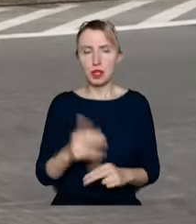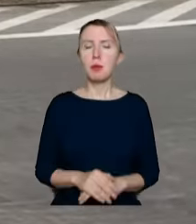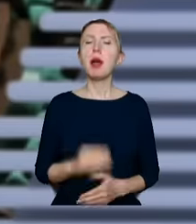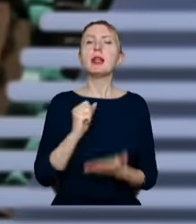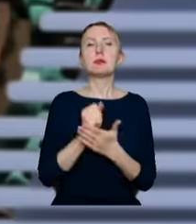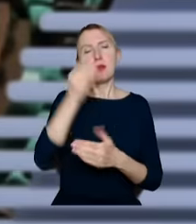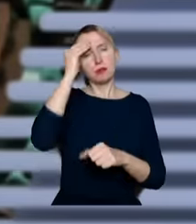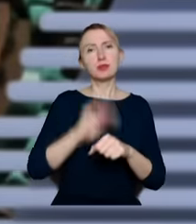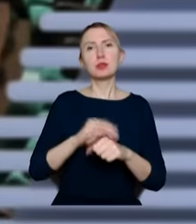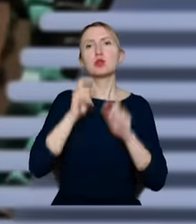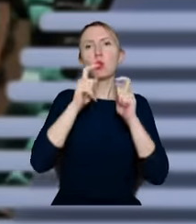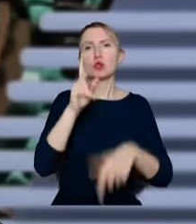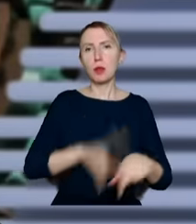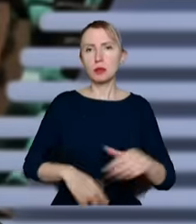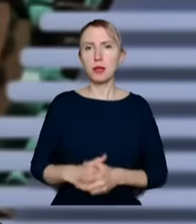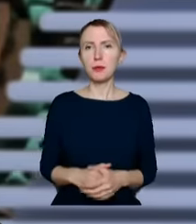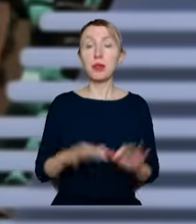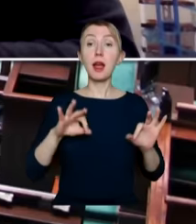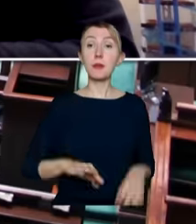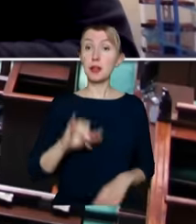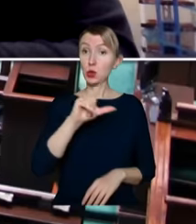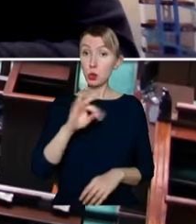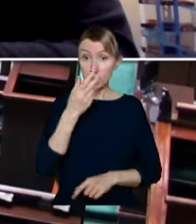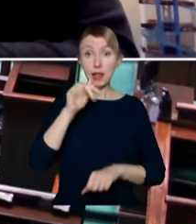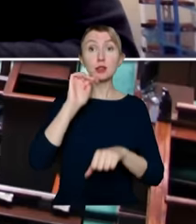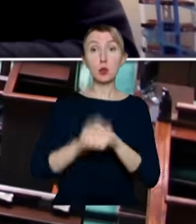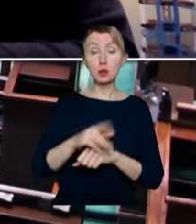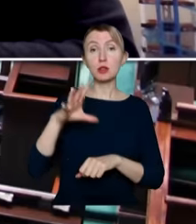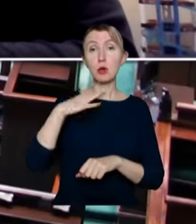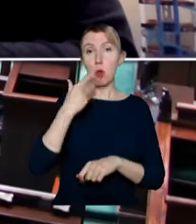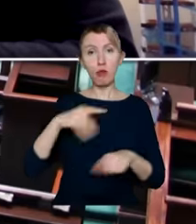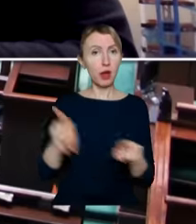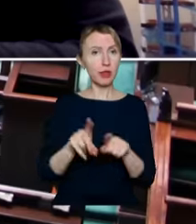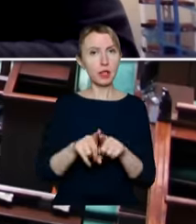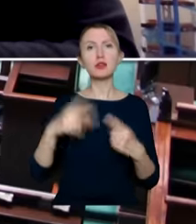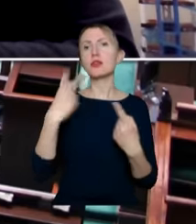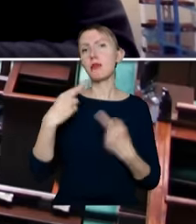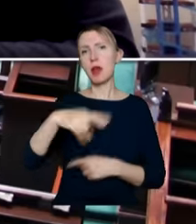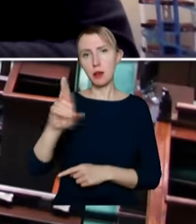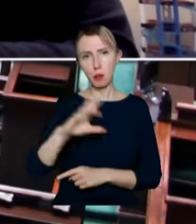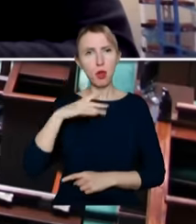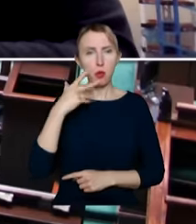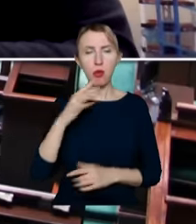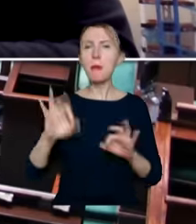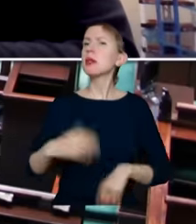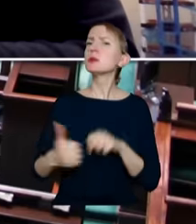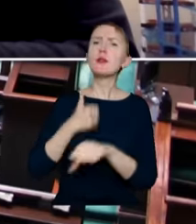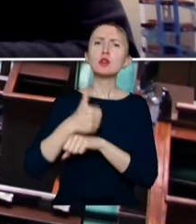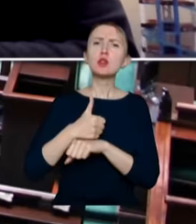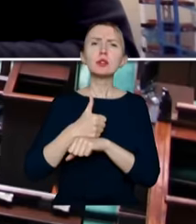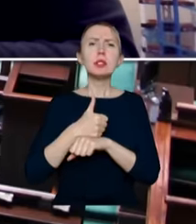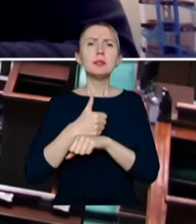na policję. Pani Julita potwierdziła te słowa również na antenie telewizji Republika. Panie przewodniczący to